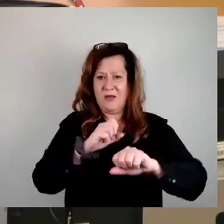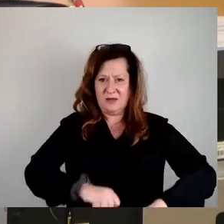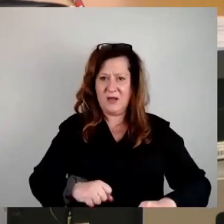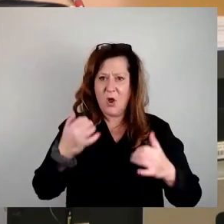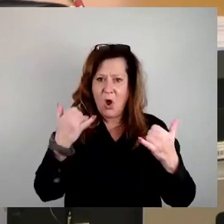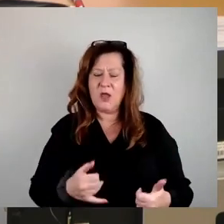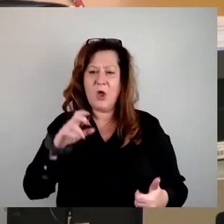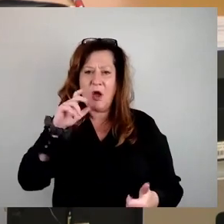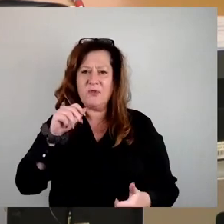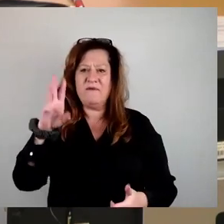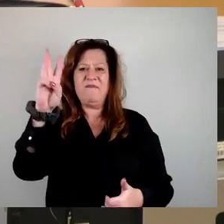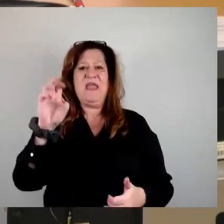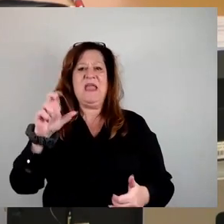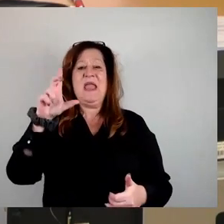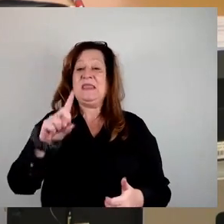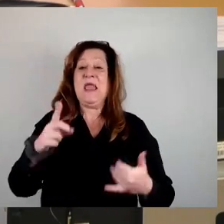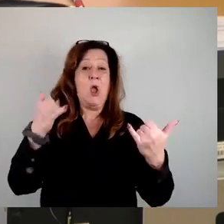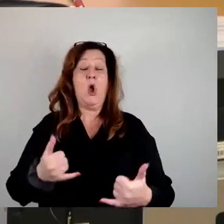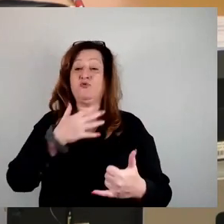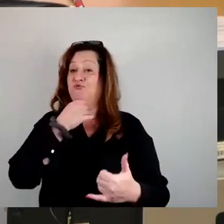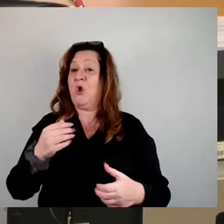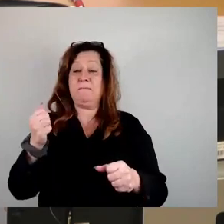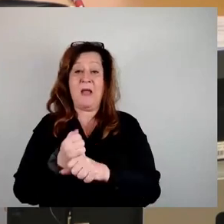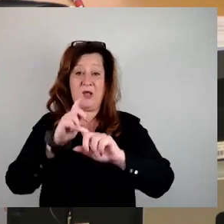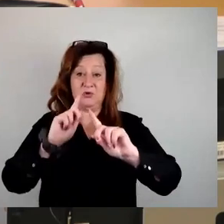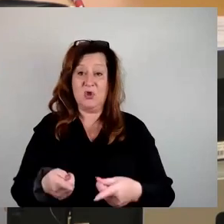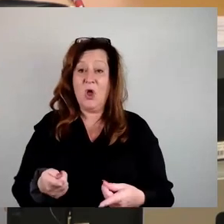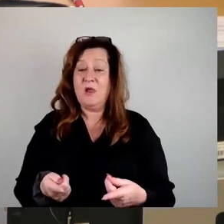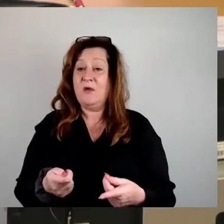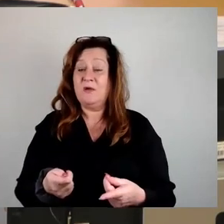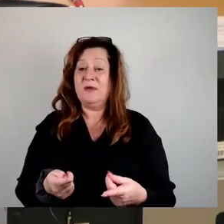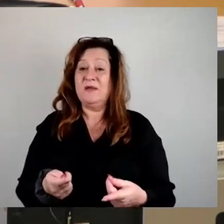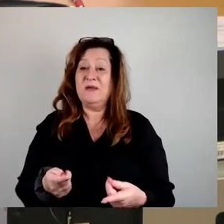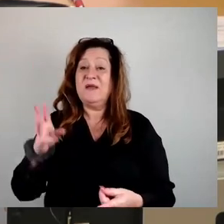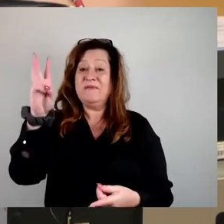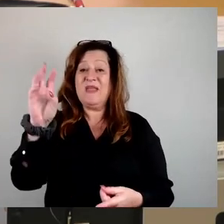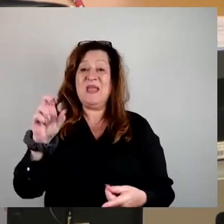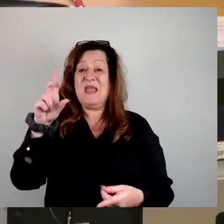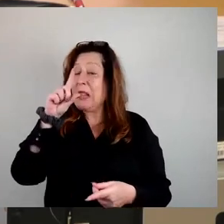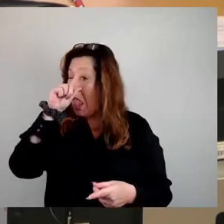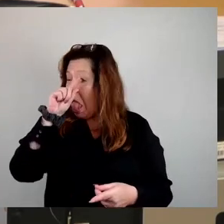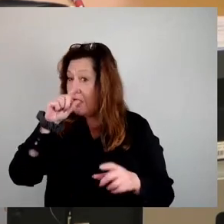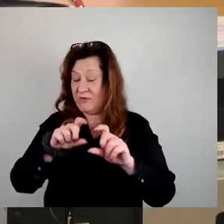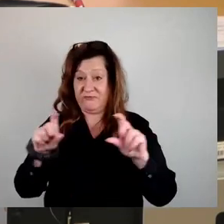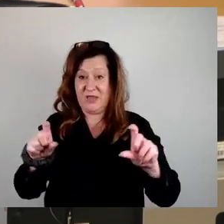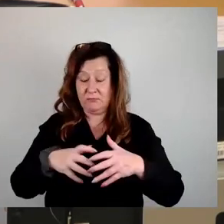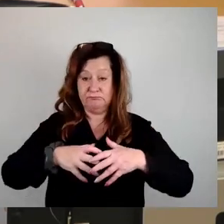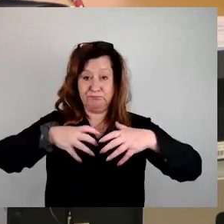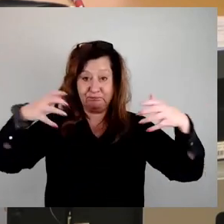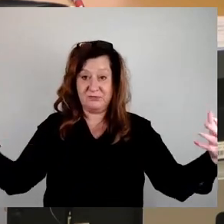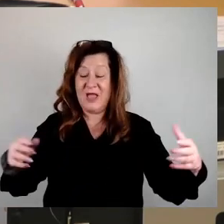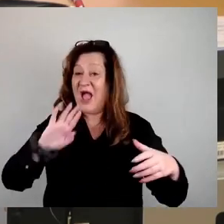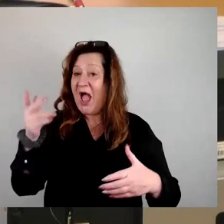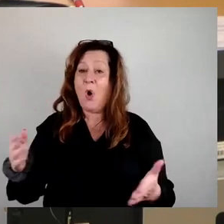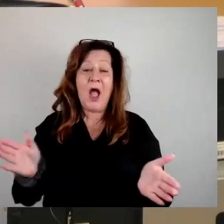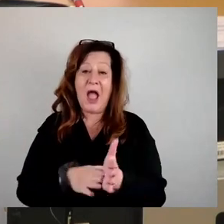doch alles so Schönes tun soll auf dem Dresdner Markt. Die WED ist eine Mikrofirma und wird auch so schnell nicht groß werden. Auch dieser Anker wird daraus keinen